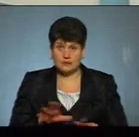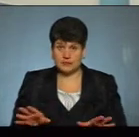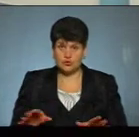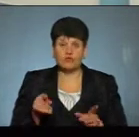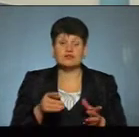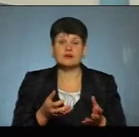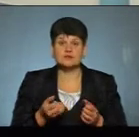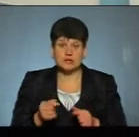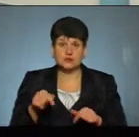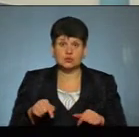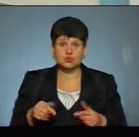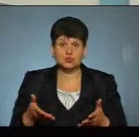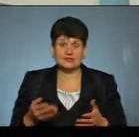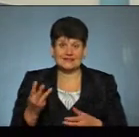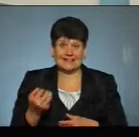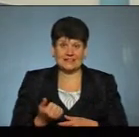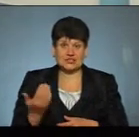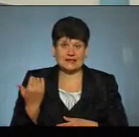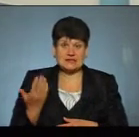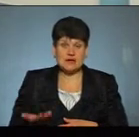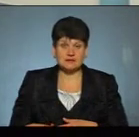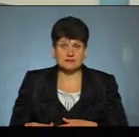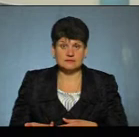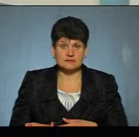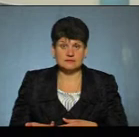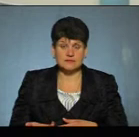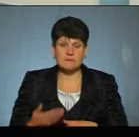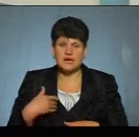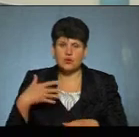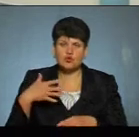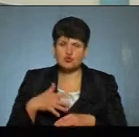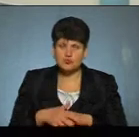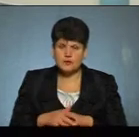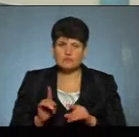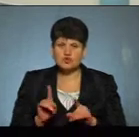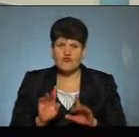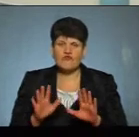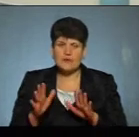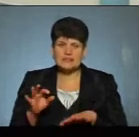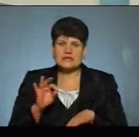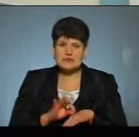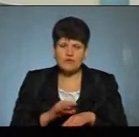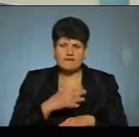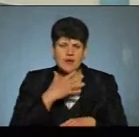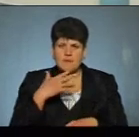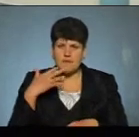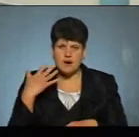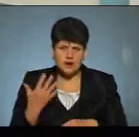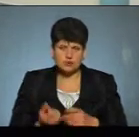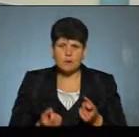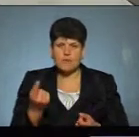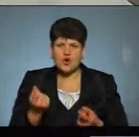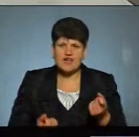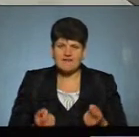набралася вже тут, три тижні назад. Тобто ми розуміємо, що в випадків захворювання зараз багато, проявляються ті,